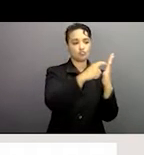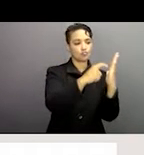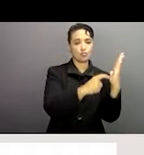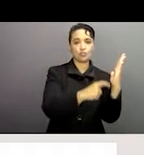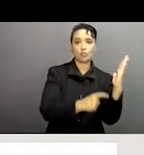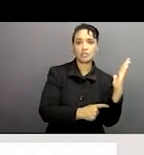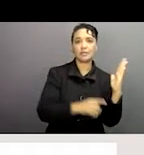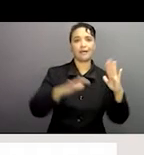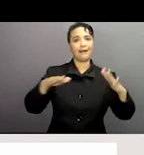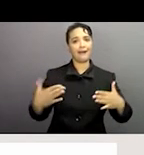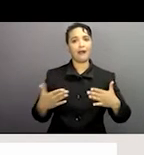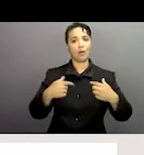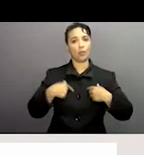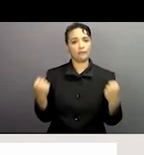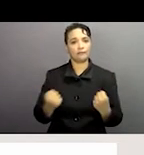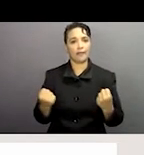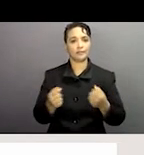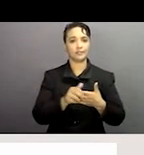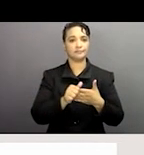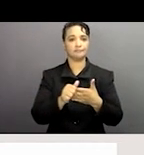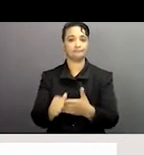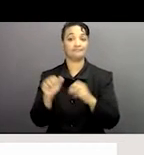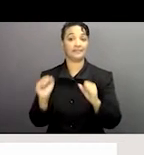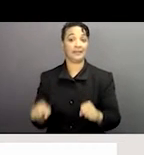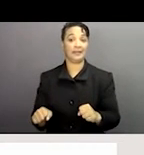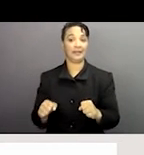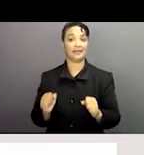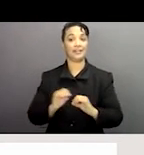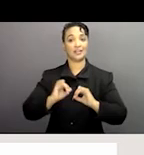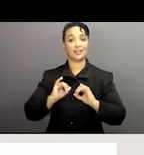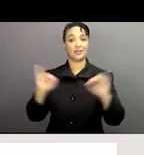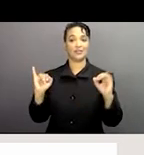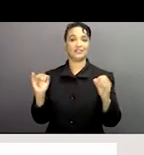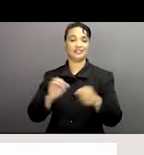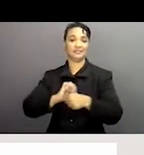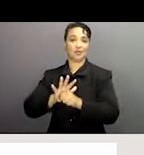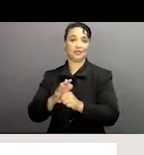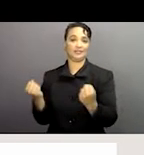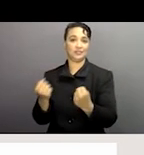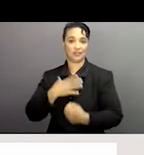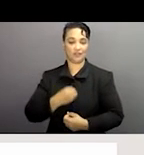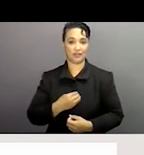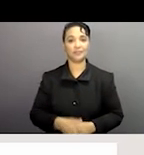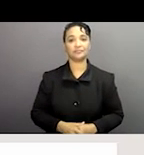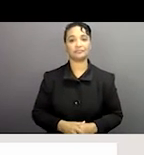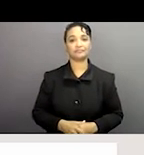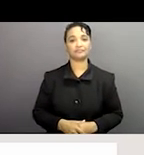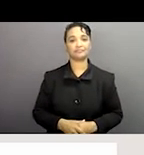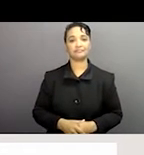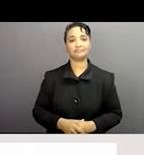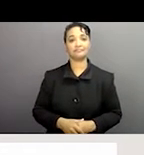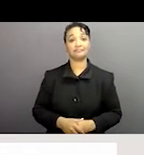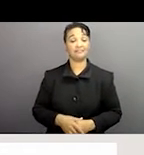en ce qui concerne les actions contre cet esclavage moderne dans des situations d'urgence nous avons décidé de